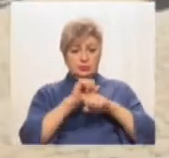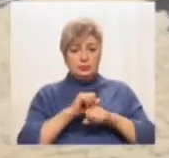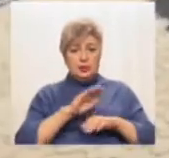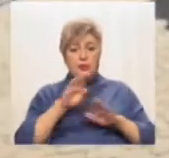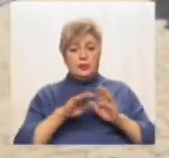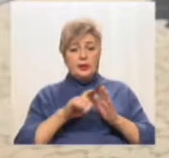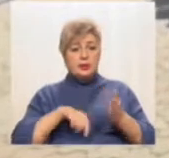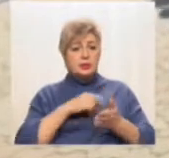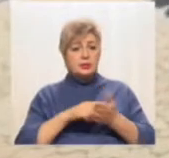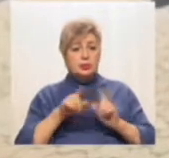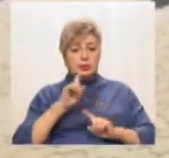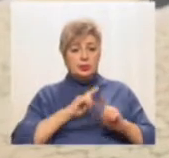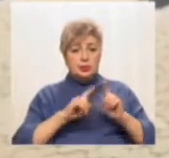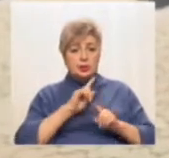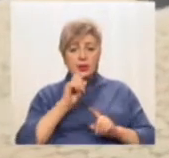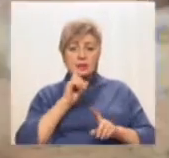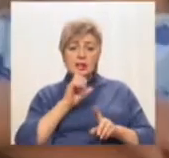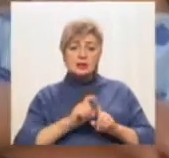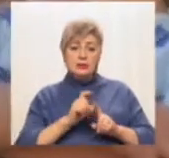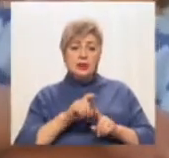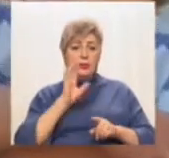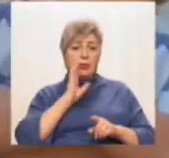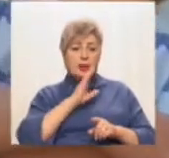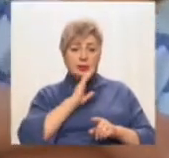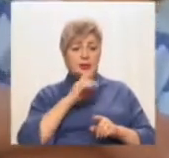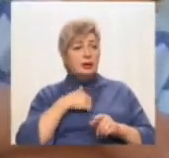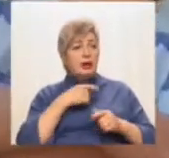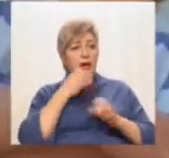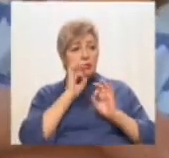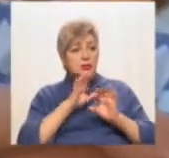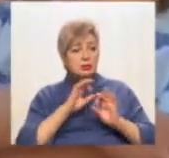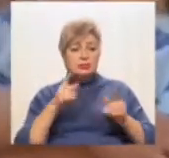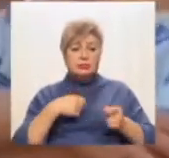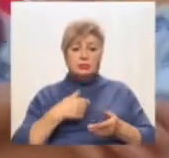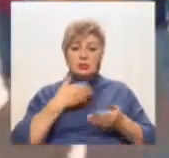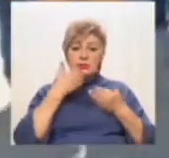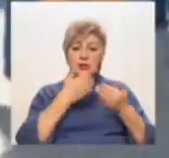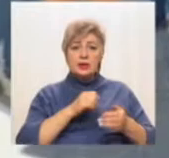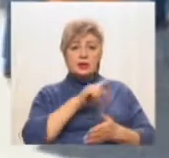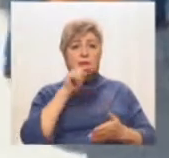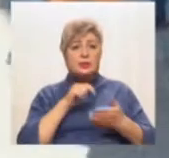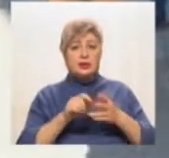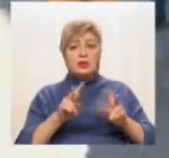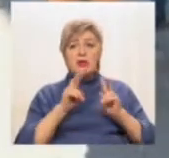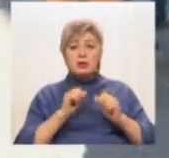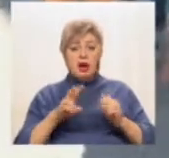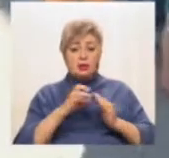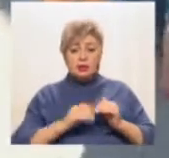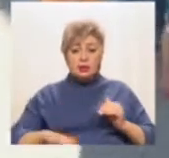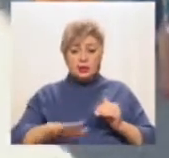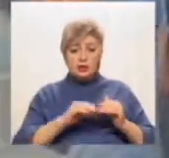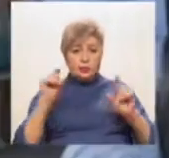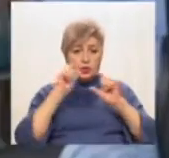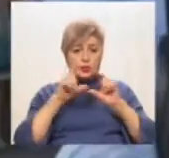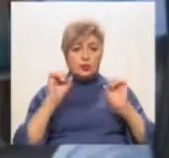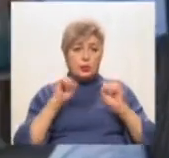За словами матері, учні навчального закладу Марини Підгорно і батьки зверталися до міської ради із питанням, як на території навчального закладу можуть